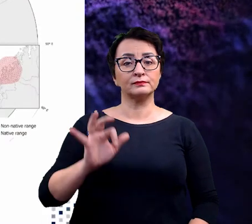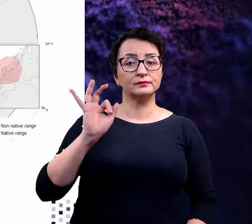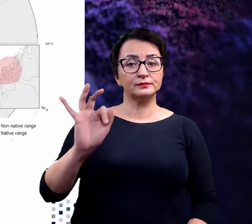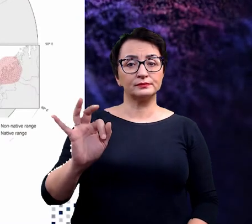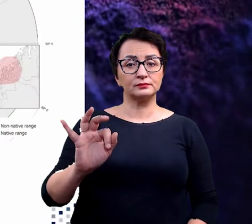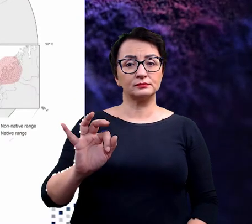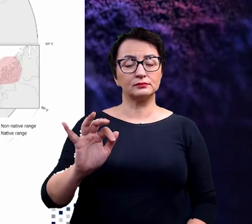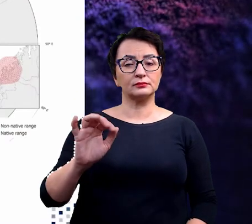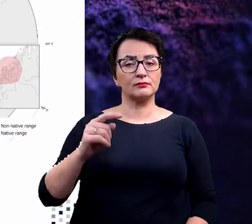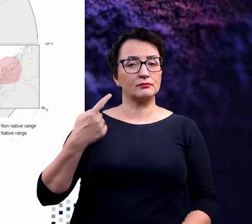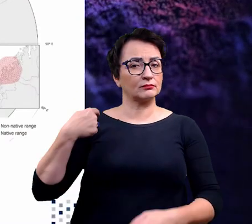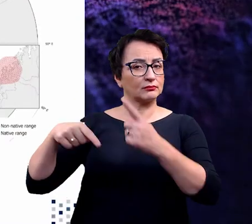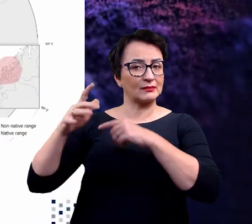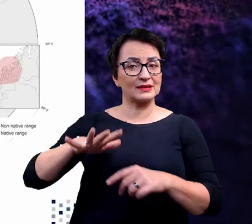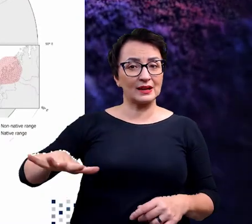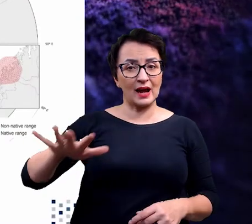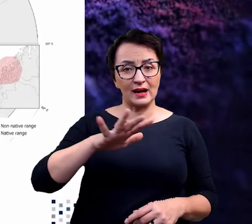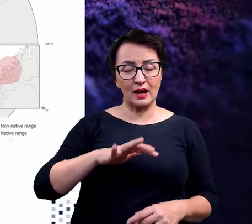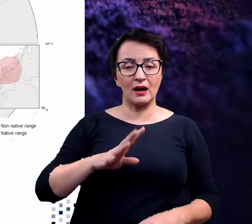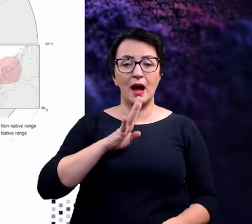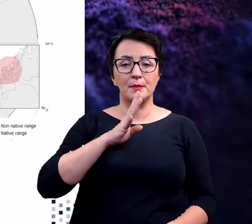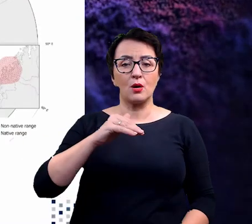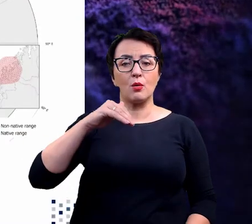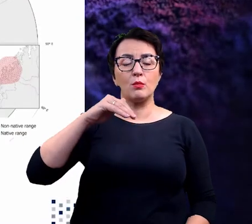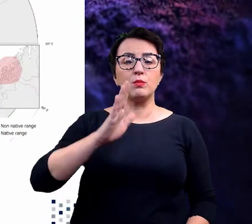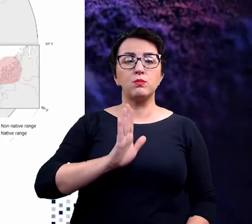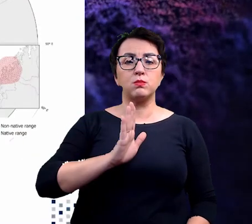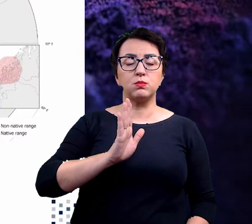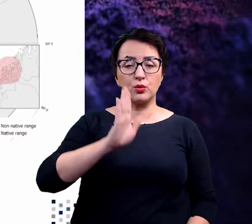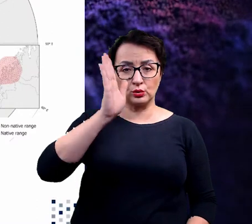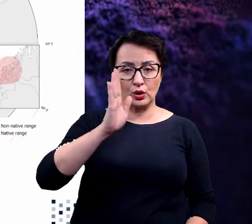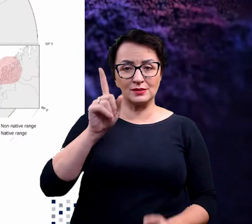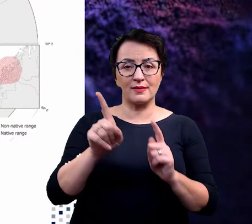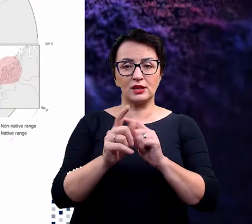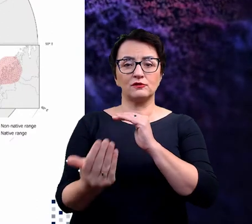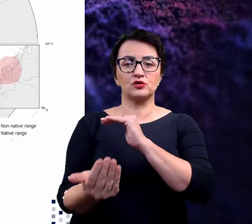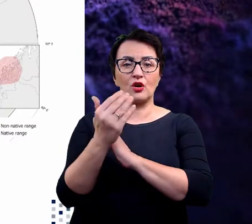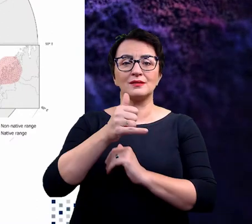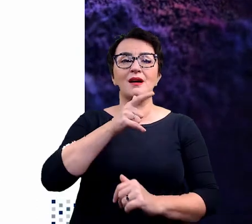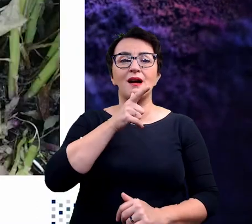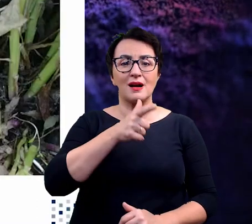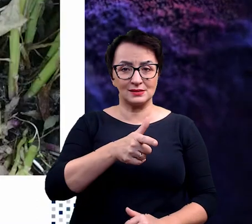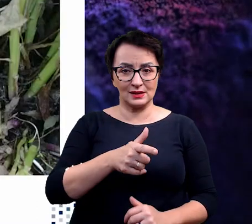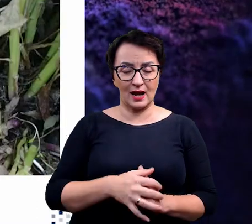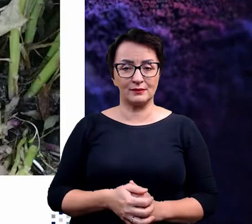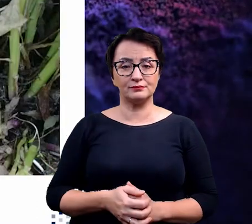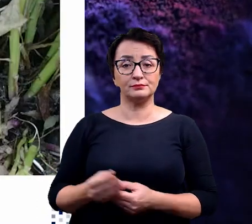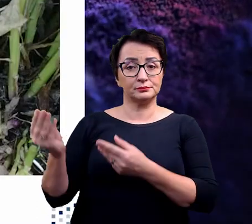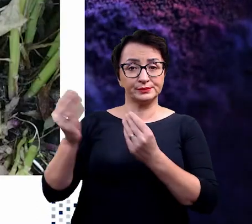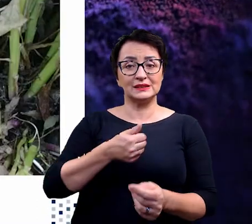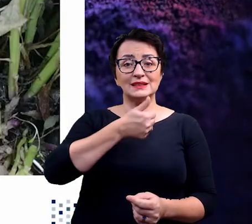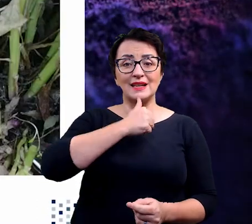Jego rodzimym terenem to są tereny Ameryki Północnej i wschodniej części Azji. Na Isadie sprowadzono go jako